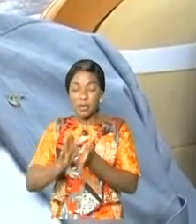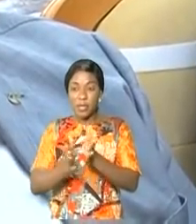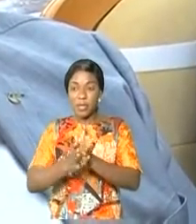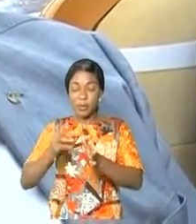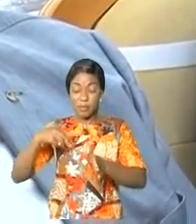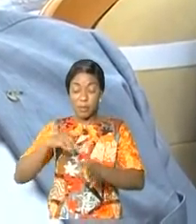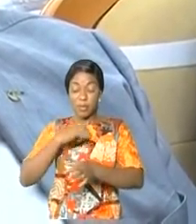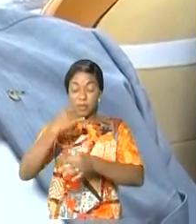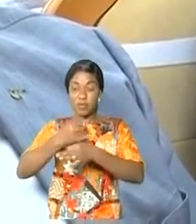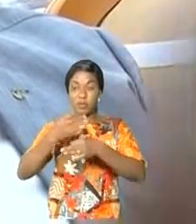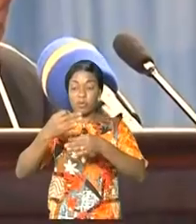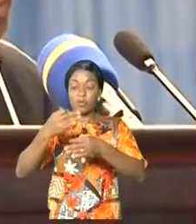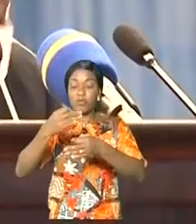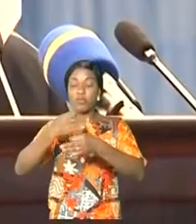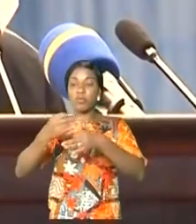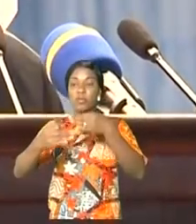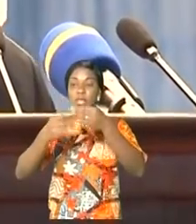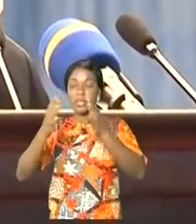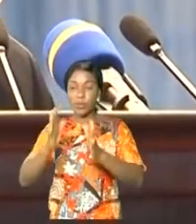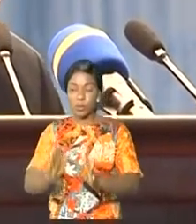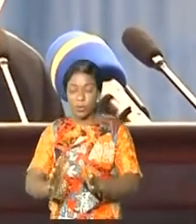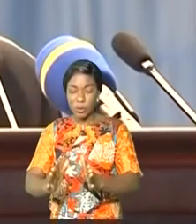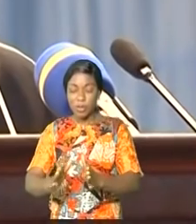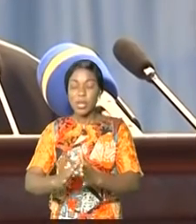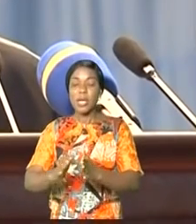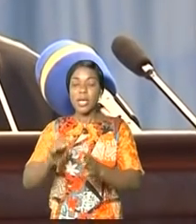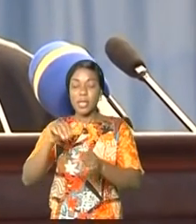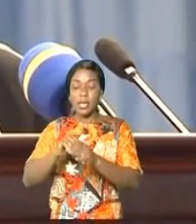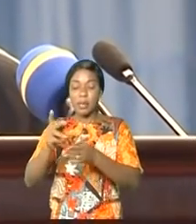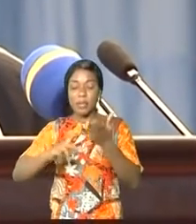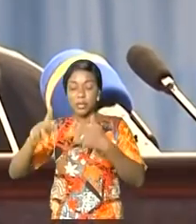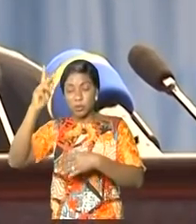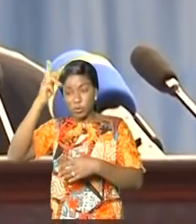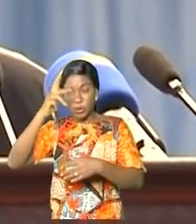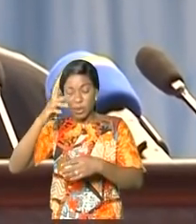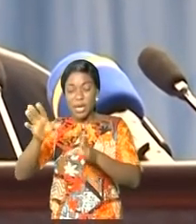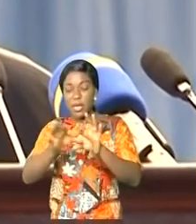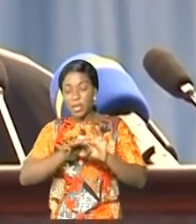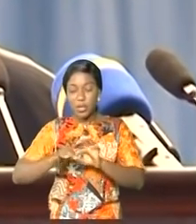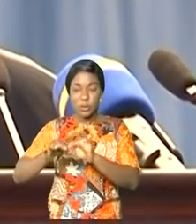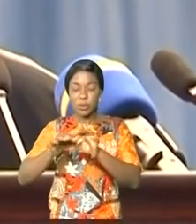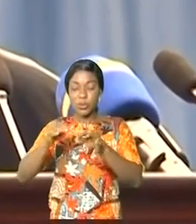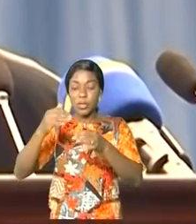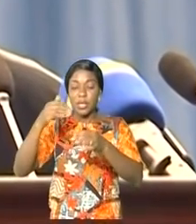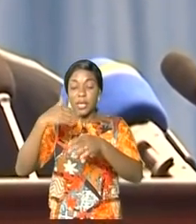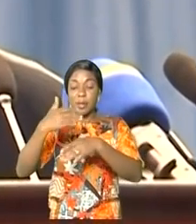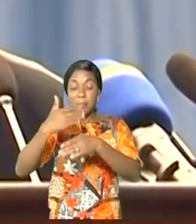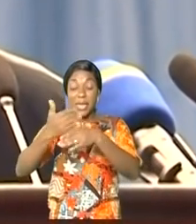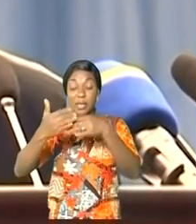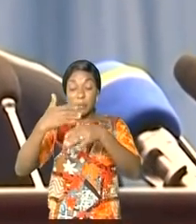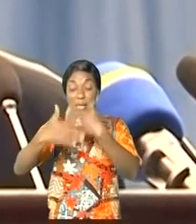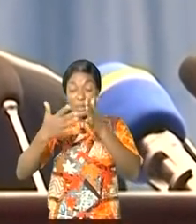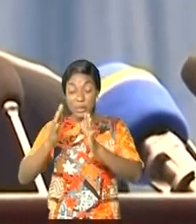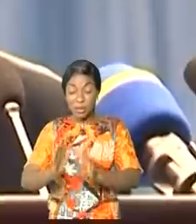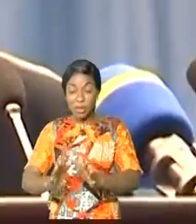ABCE, Alliance des bâtisseurs pour le Congo émergent. En décembre 2018, Mbosokodiapuanga